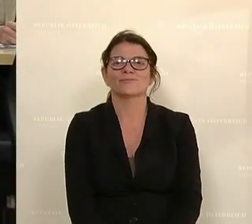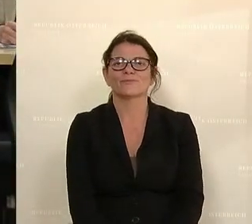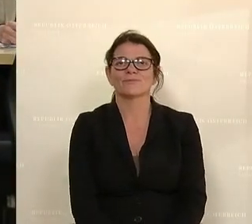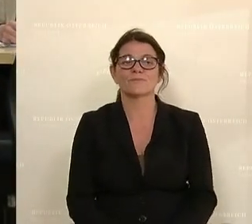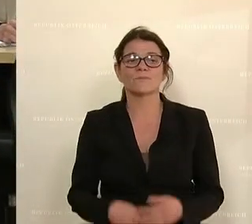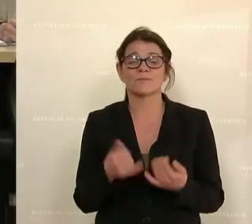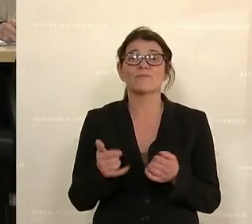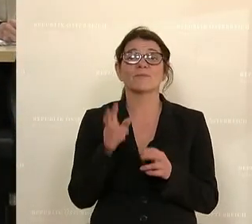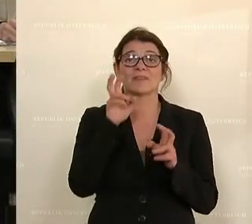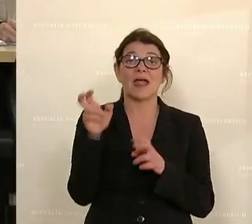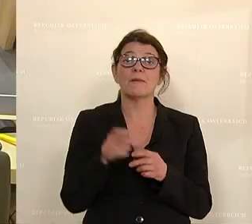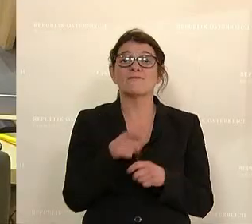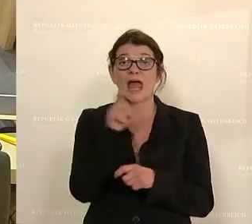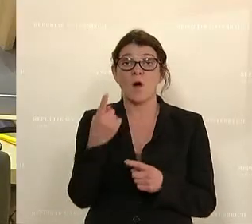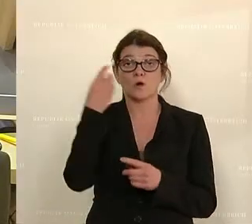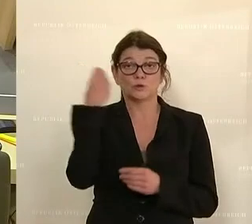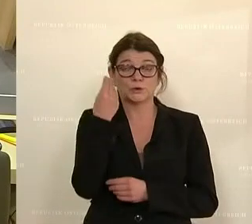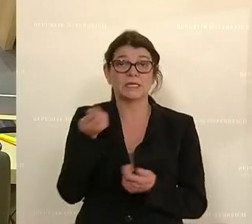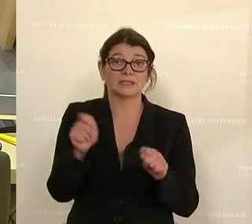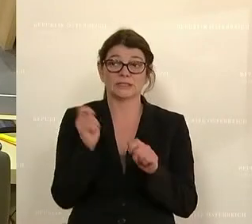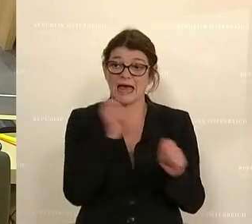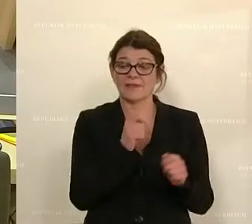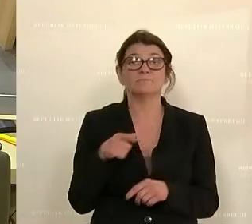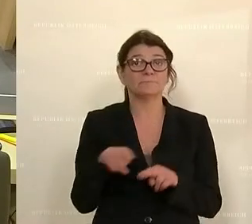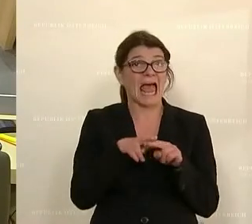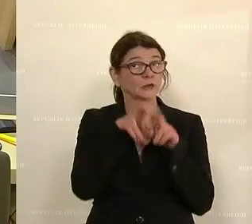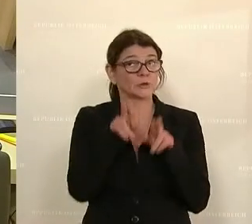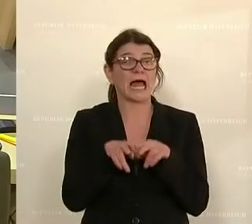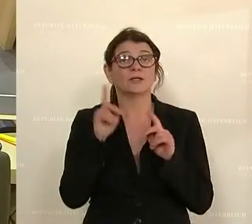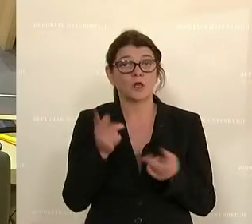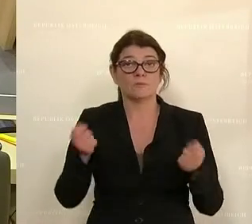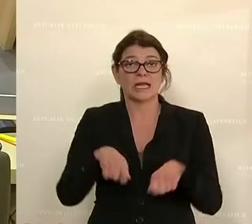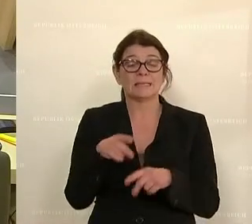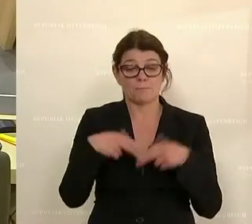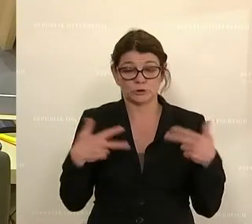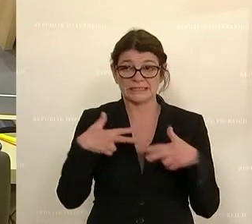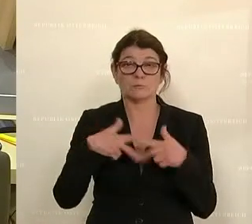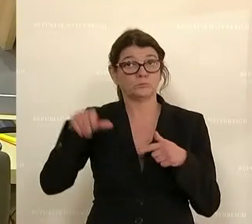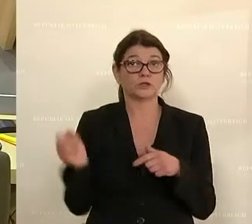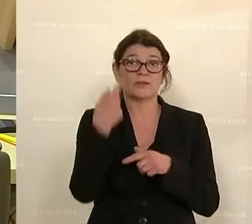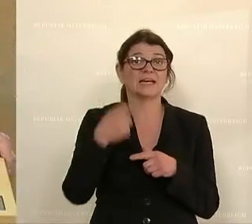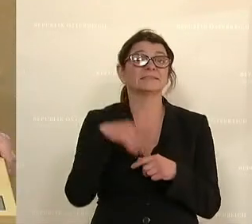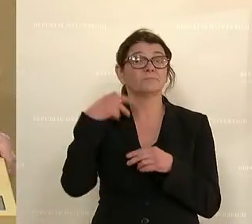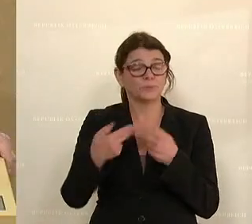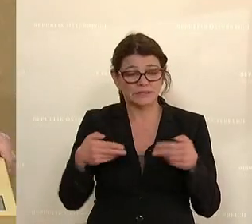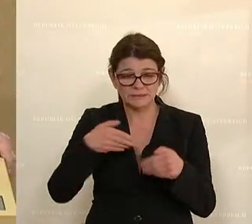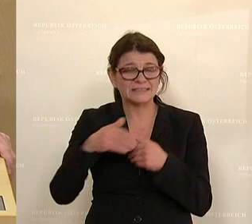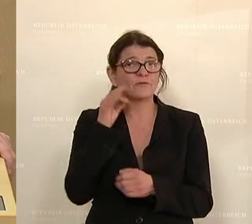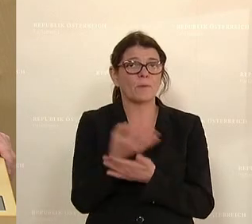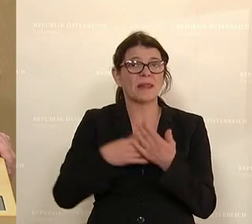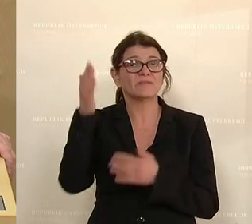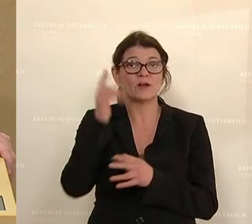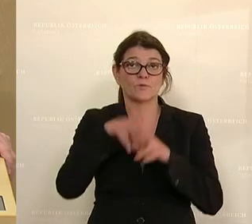Zum Thema Fachhochschulen Entschließungsantrag. Der Nationalrat wollte beschließen, die Bundesregierung, insbesondere der Bundesminister, für Bildung, Wissenschaft und